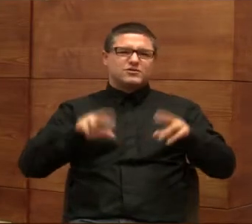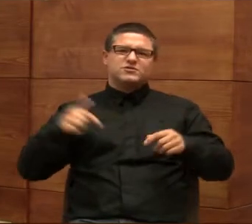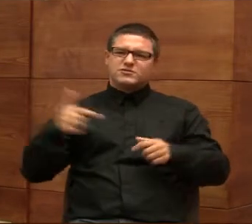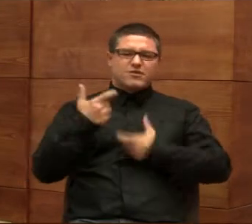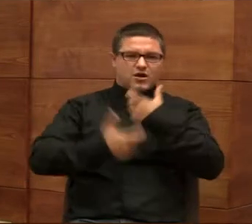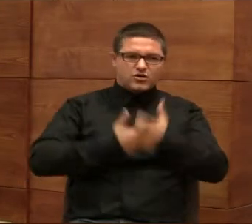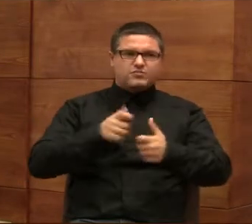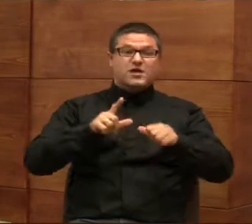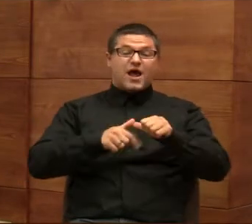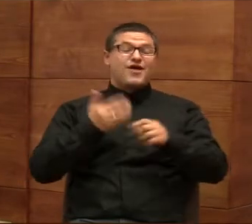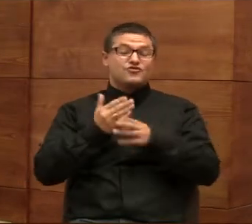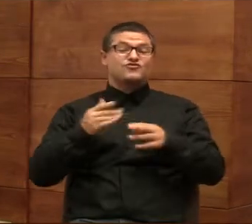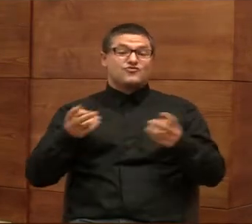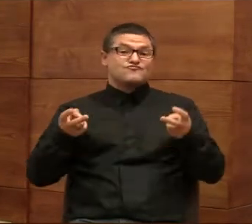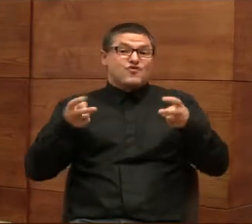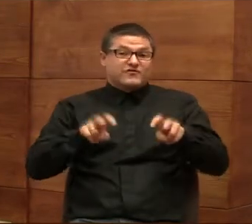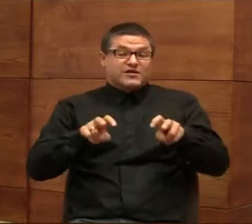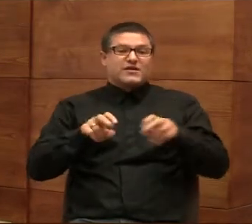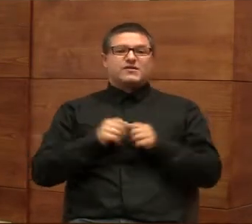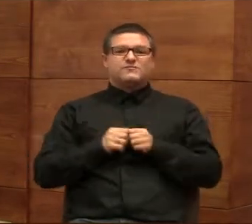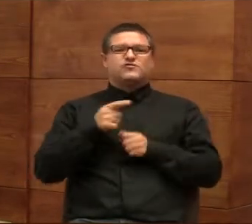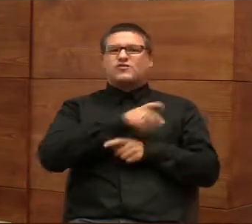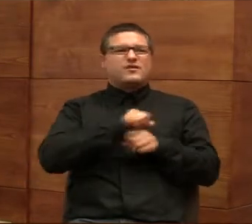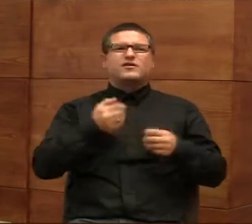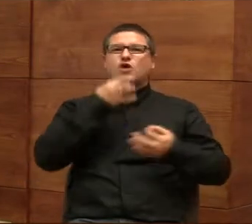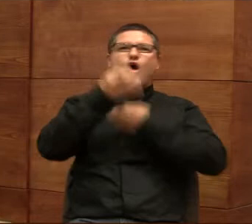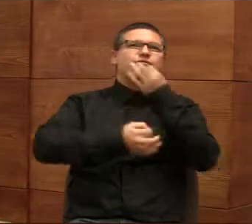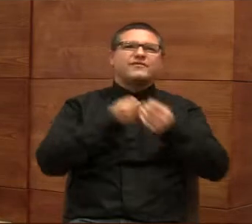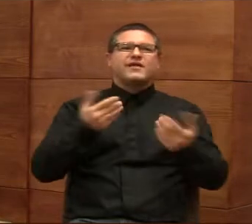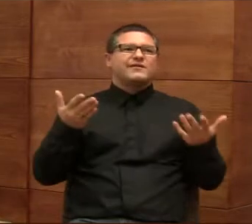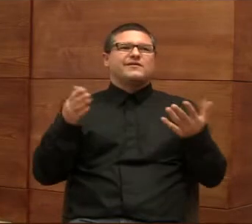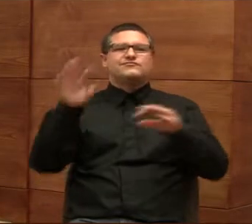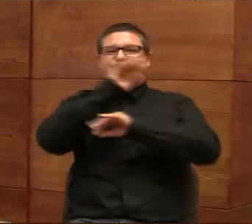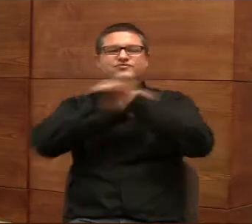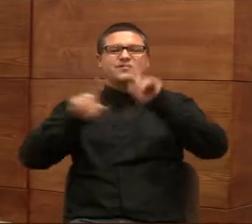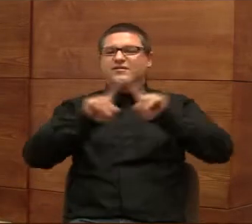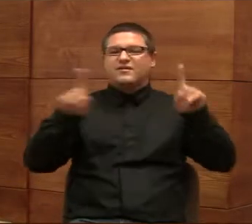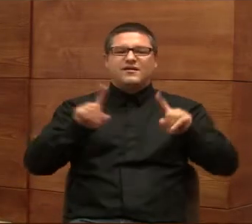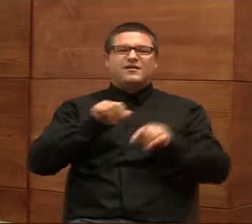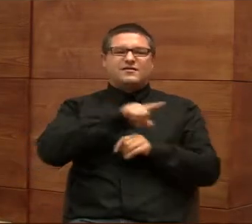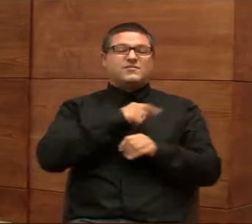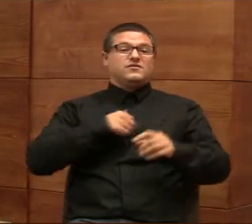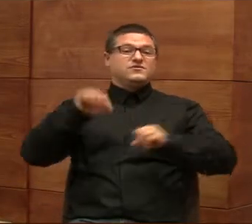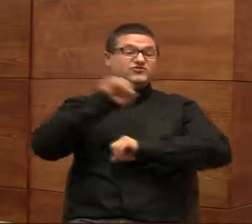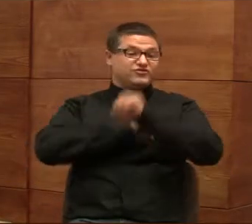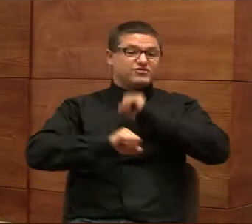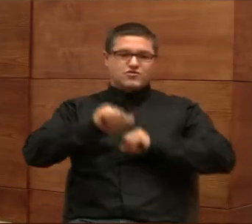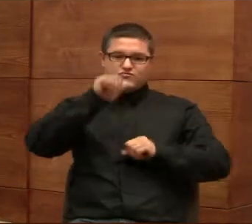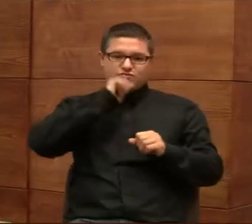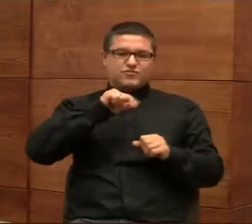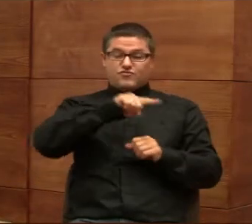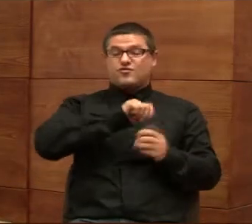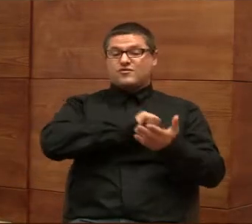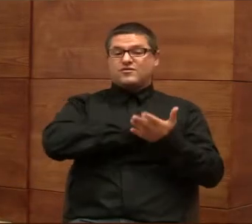są je spółki. To nie jest propagandą, bo tego doświadczamy, tego ćwiczymy, natomiast na pewno to